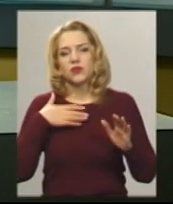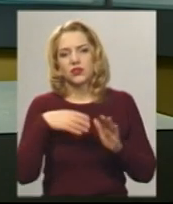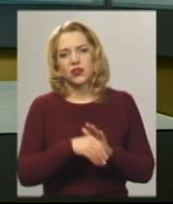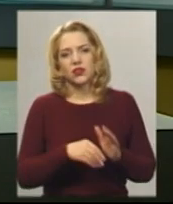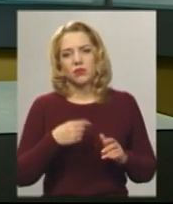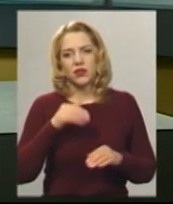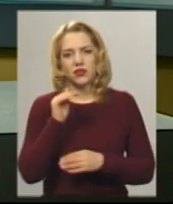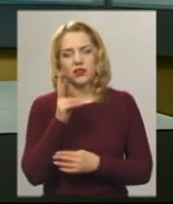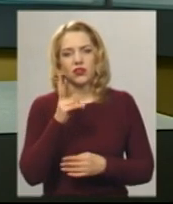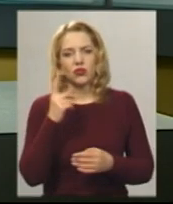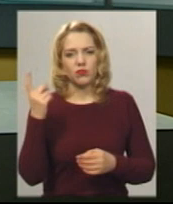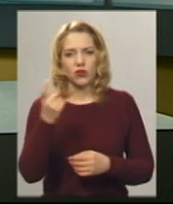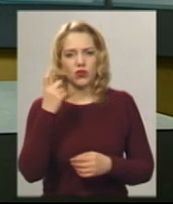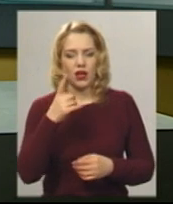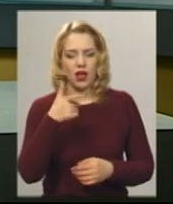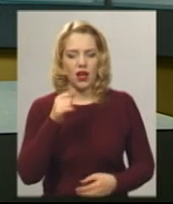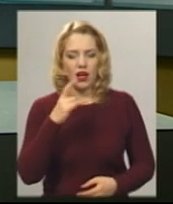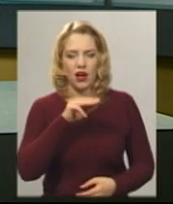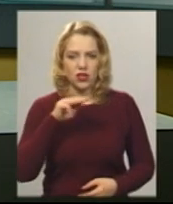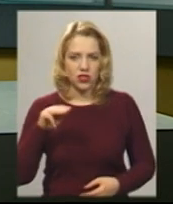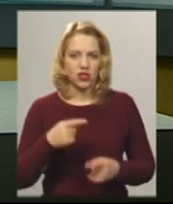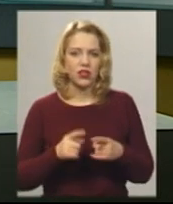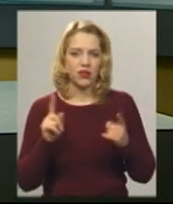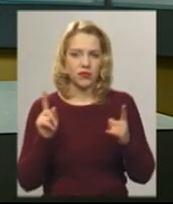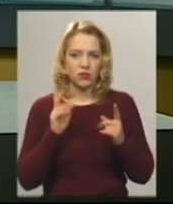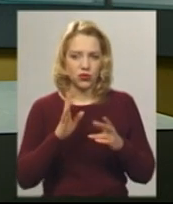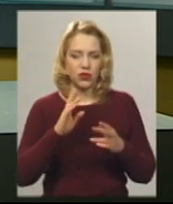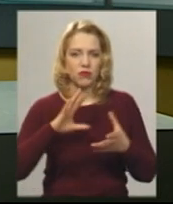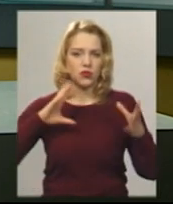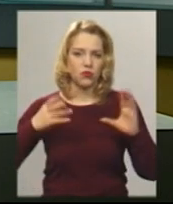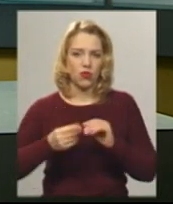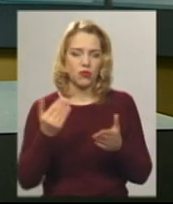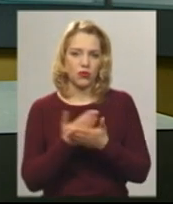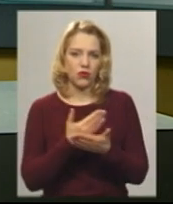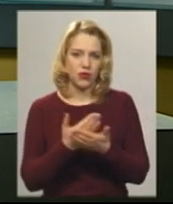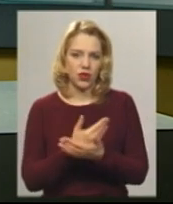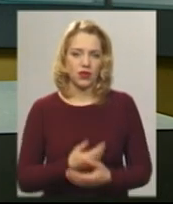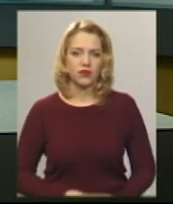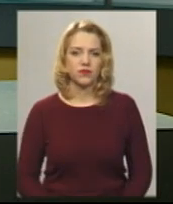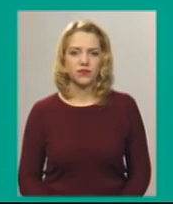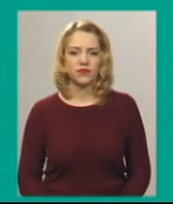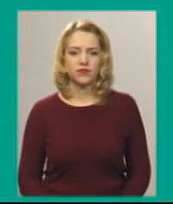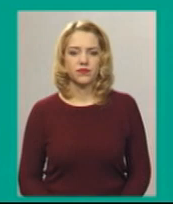дитини та кому належать гаражний масив, в якому сталася трагедія, дивіться у підсумковому випуску новин Суспільного.